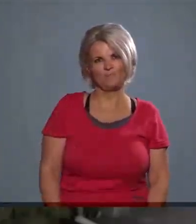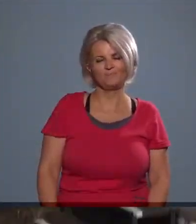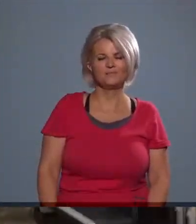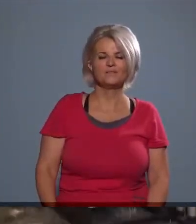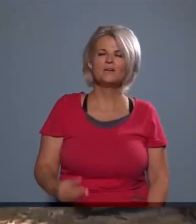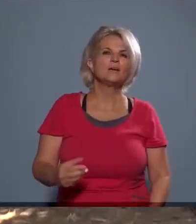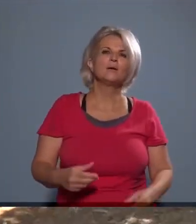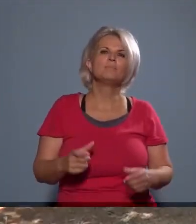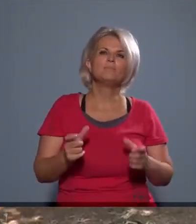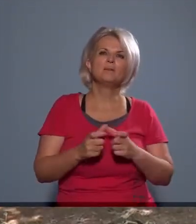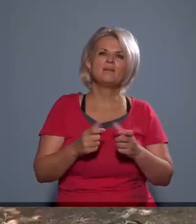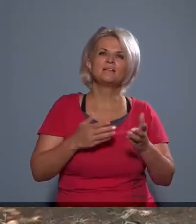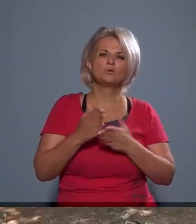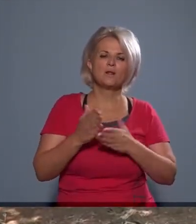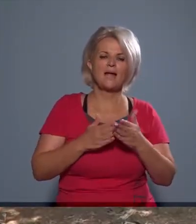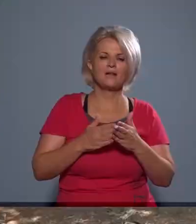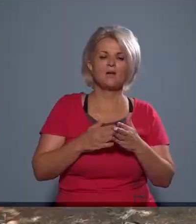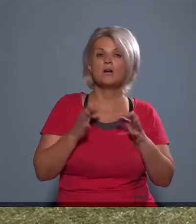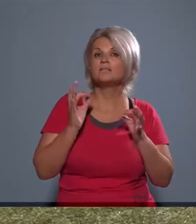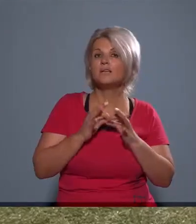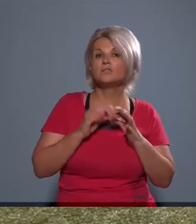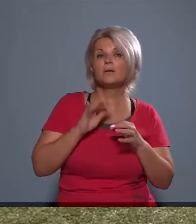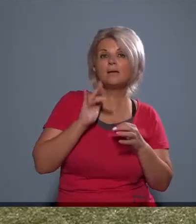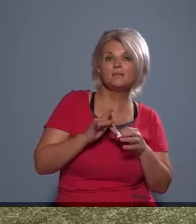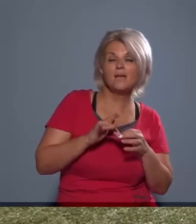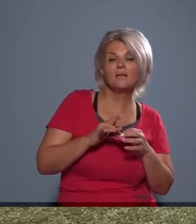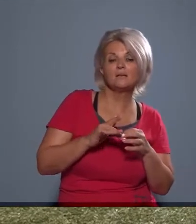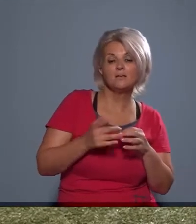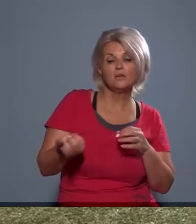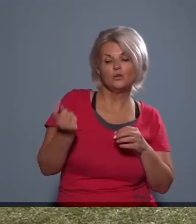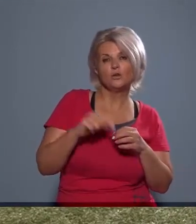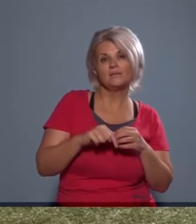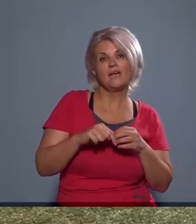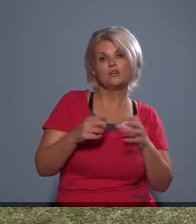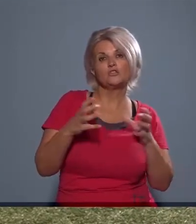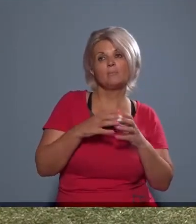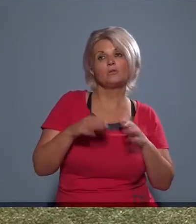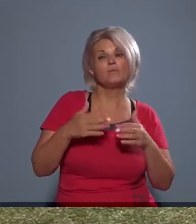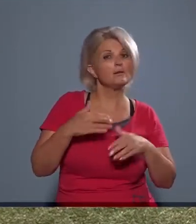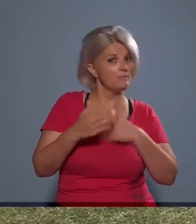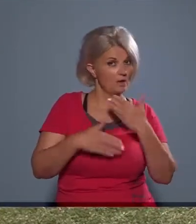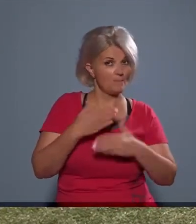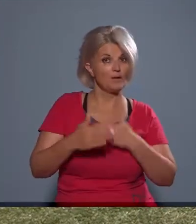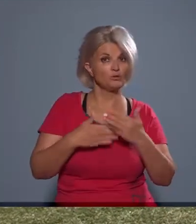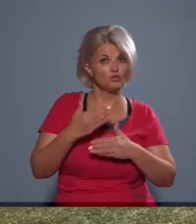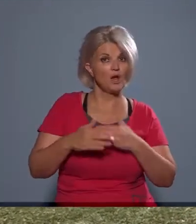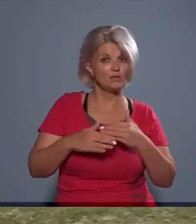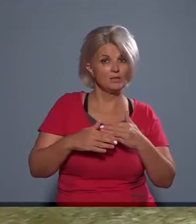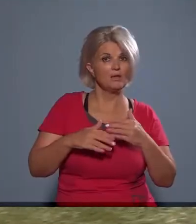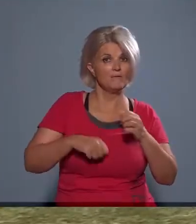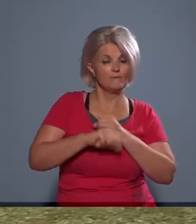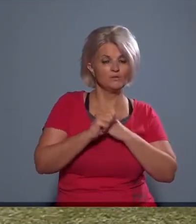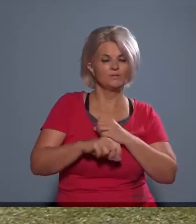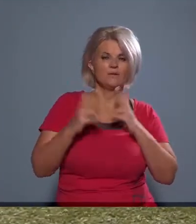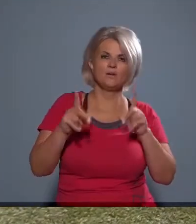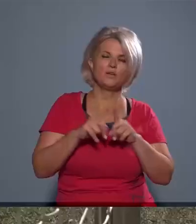várom én is, hogy idén mivel szolgálnak. Az eseményre alakulnak a csapatok, vagy ők rendszeresen fociznak? Vannak olyan csapatok,